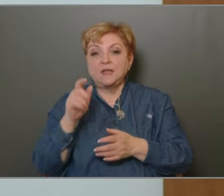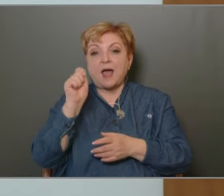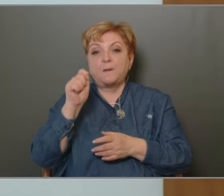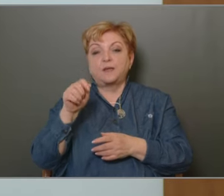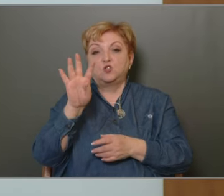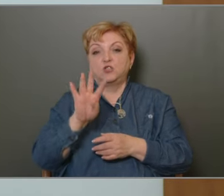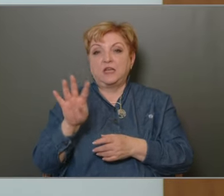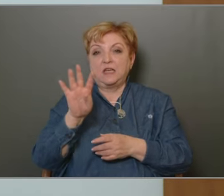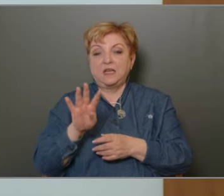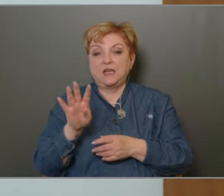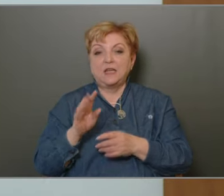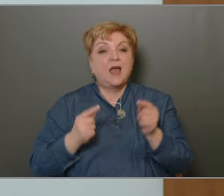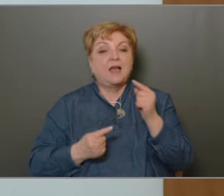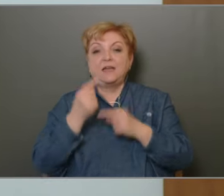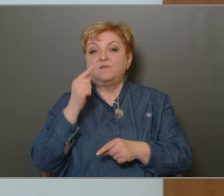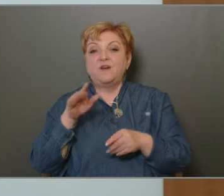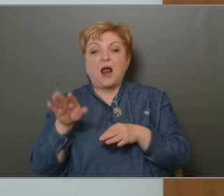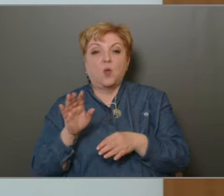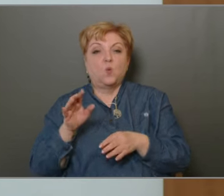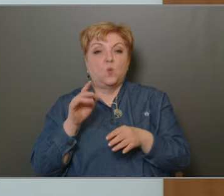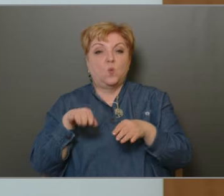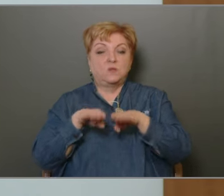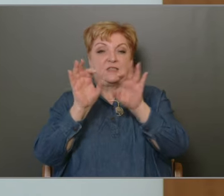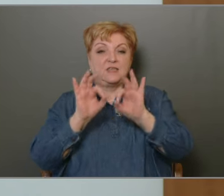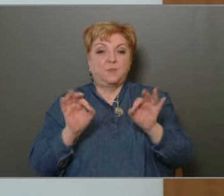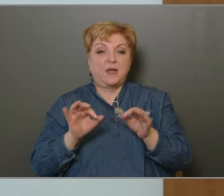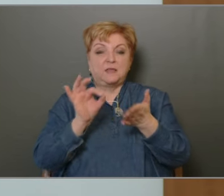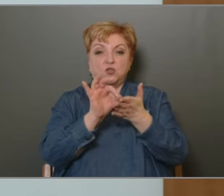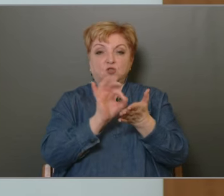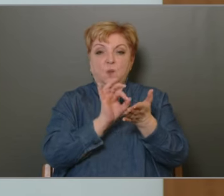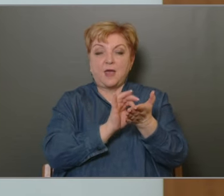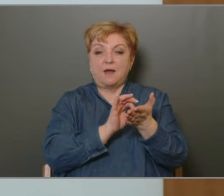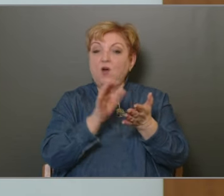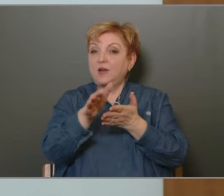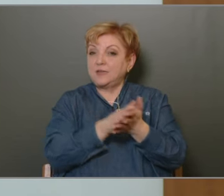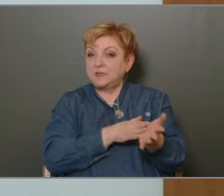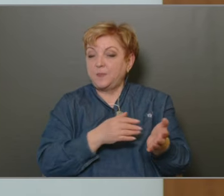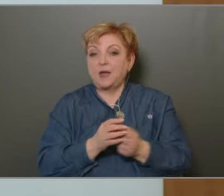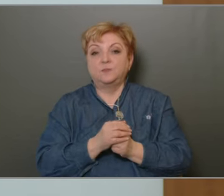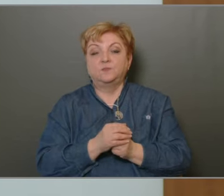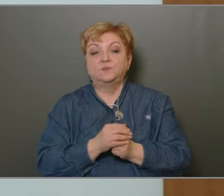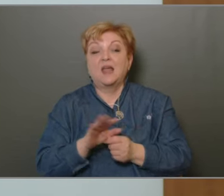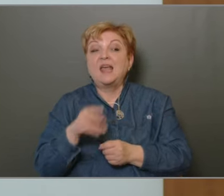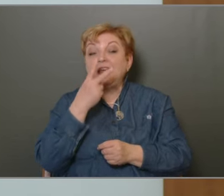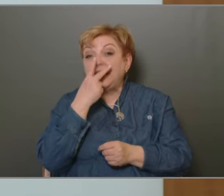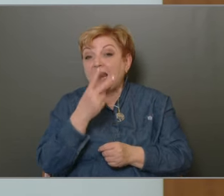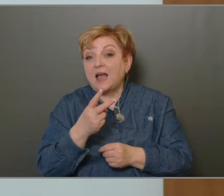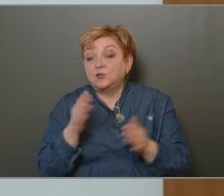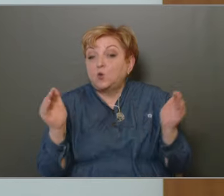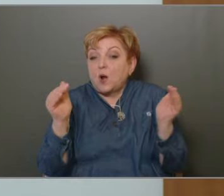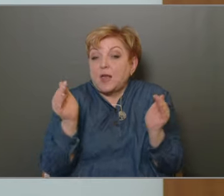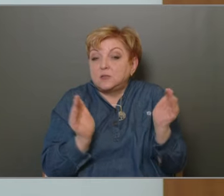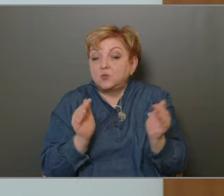április 4. A kiváló társaság tevékenységét a cégbejegyzés napjával kezdi meg. Itt látható az a